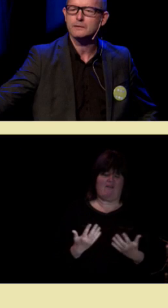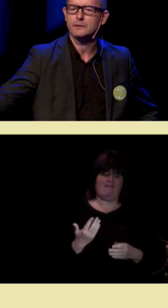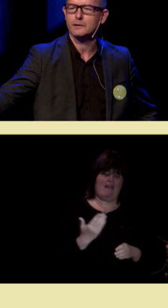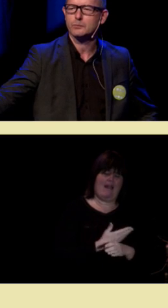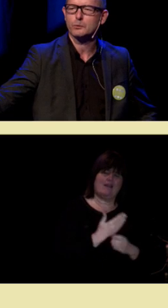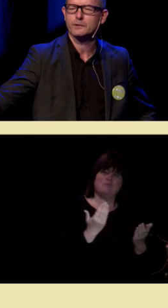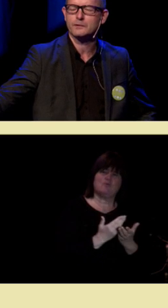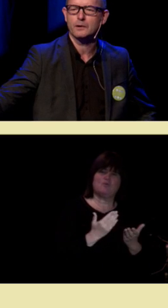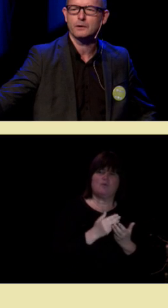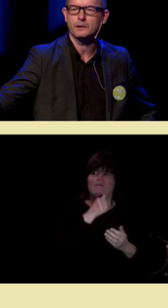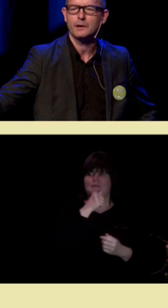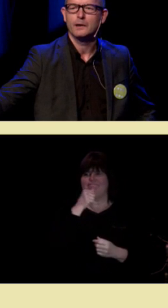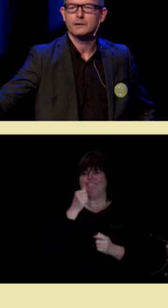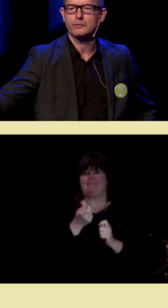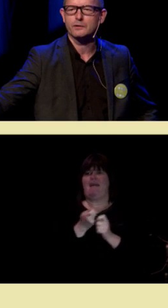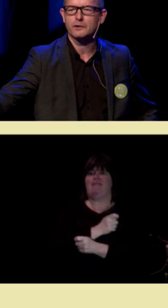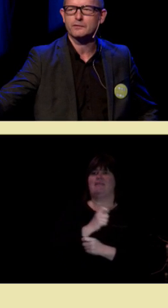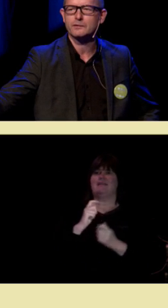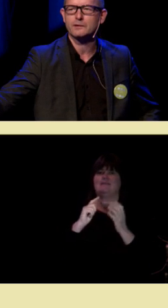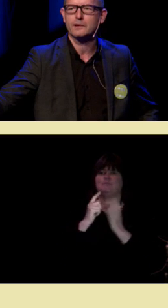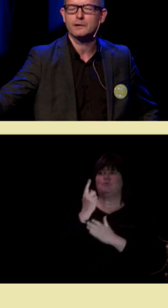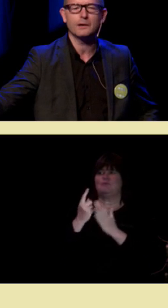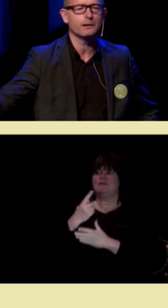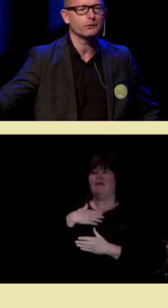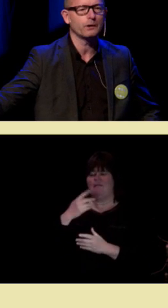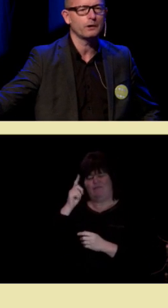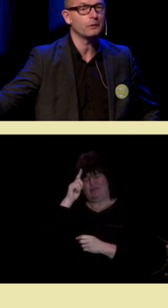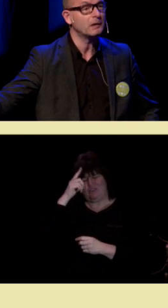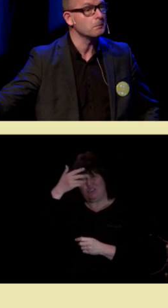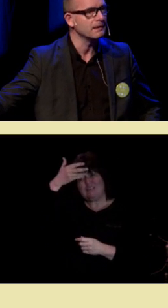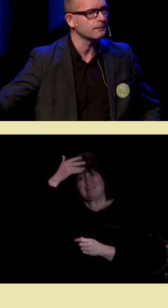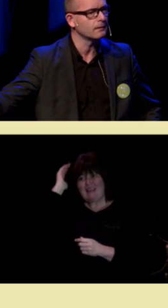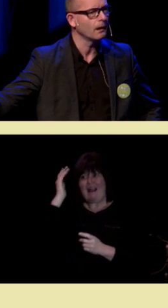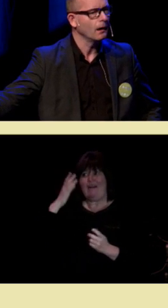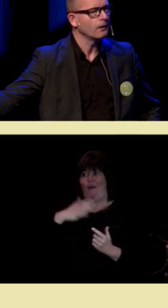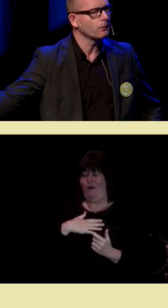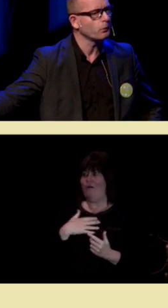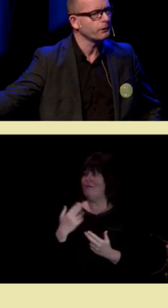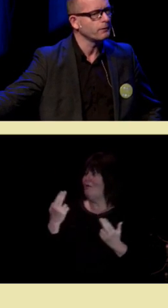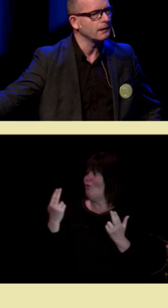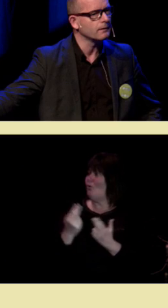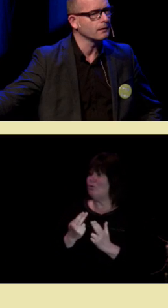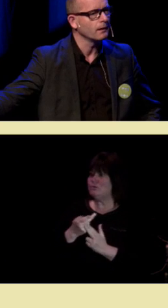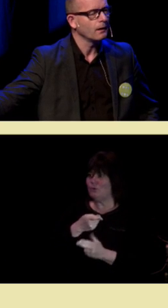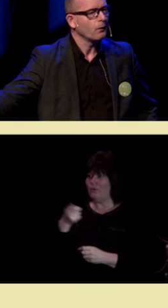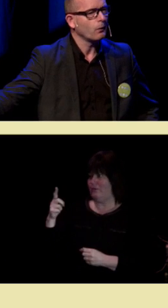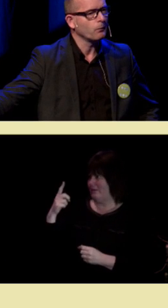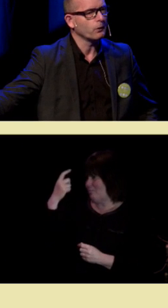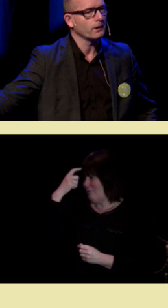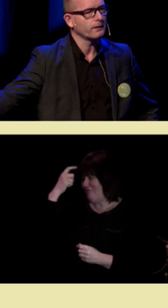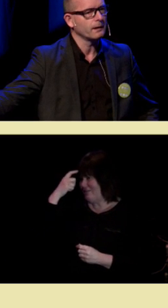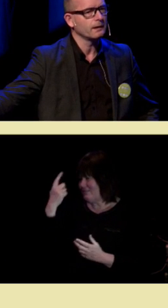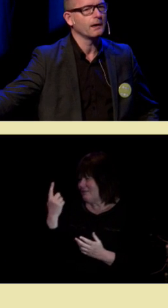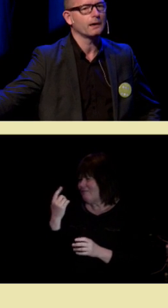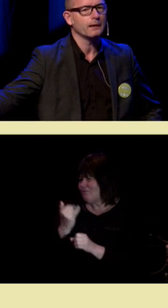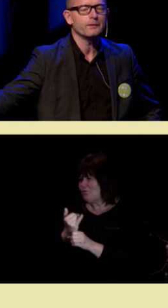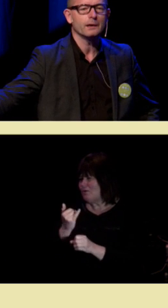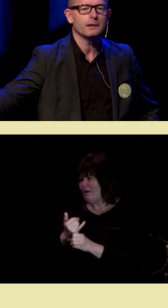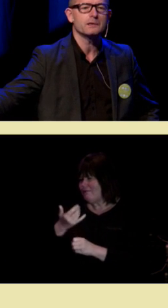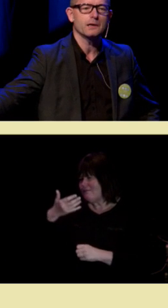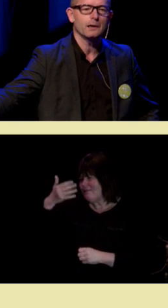endringspotensialer den fantastiske hjernen vår har. Og ikke minst så må dere vite om hvordan den